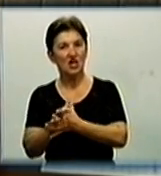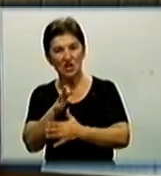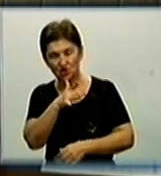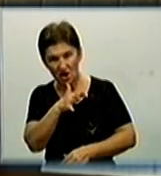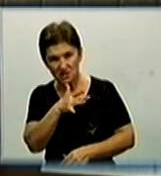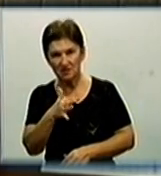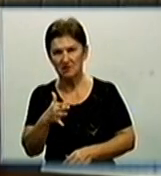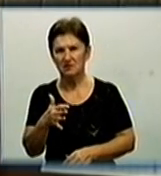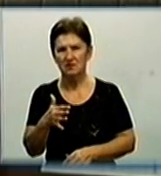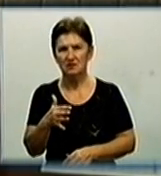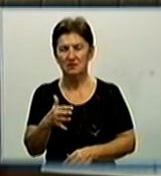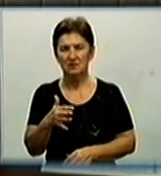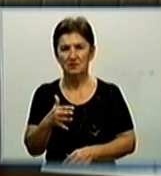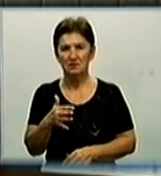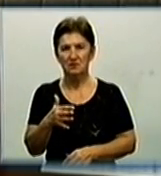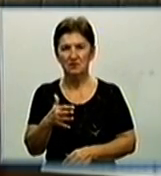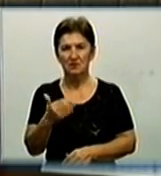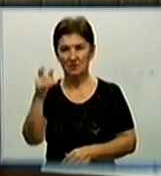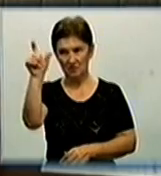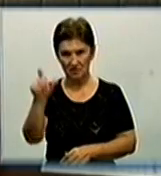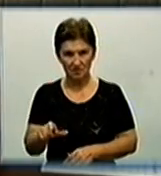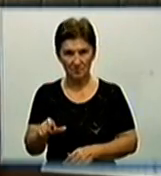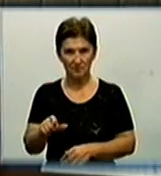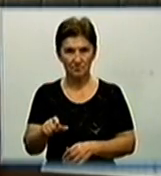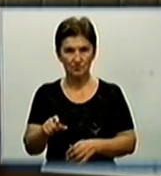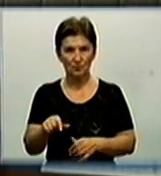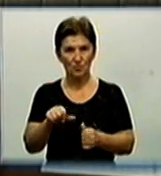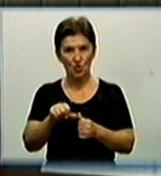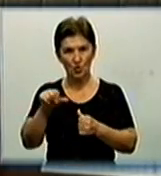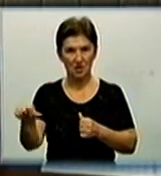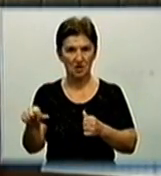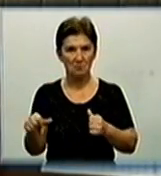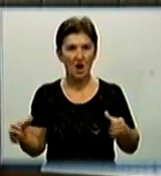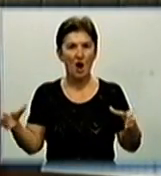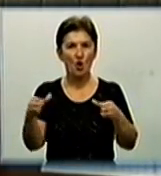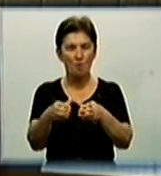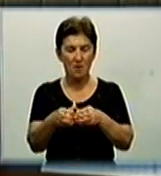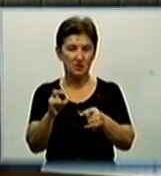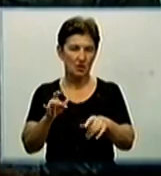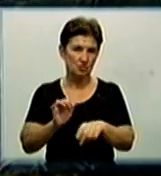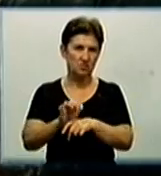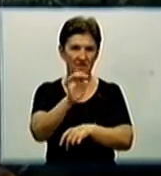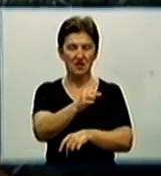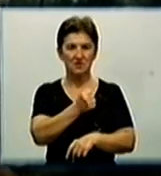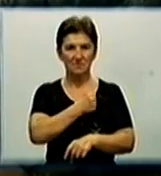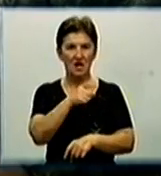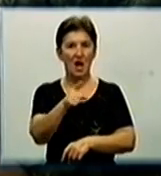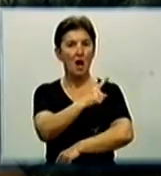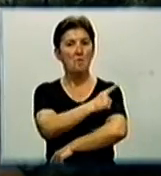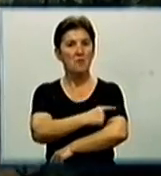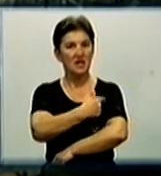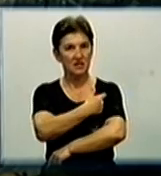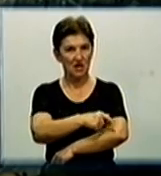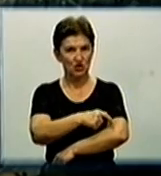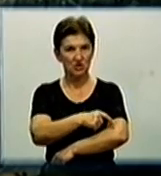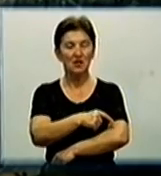вона визначається в окрему команду і потім вже ця команда відправляється до військової частини. Медична комісія показала,